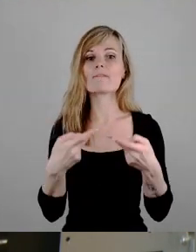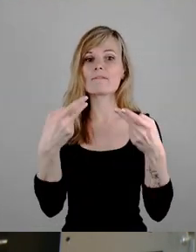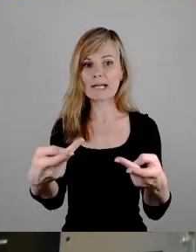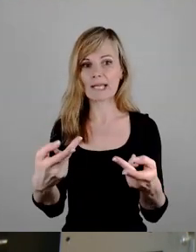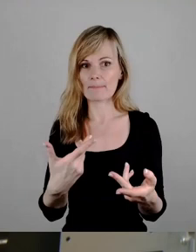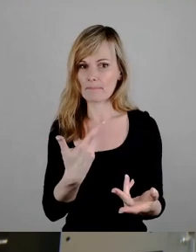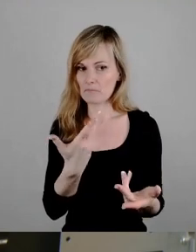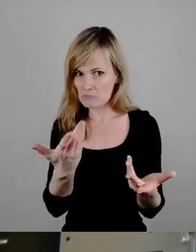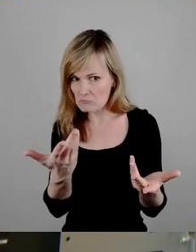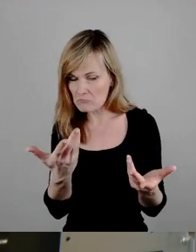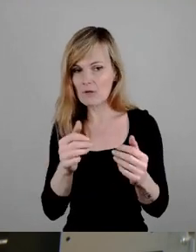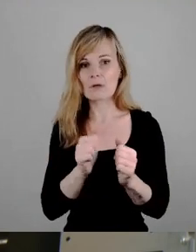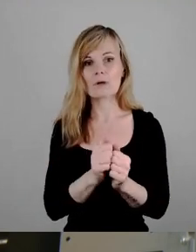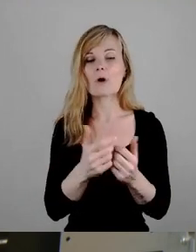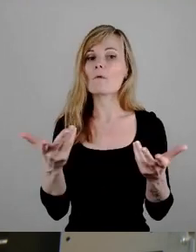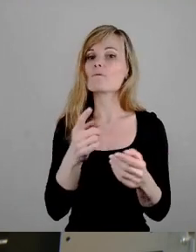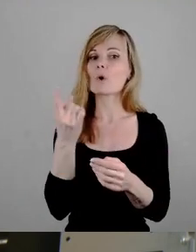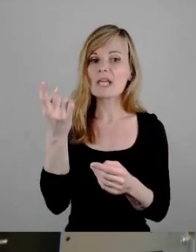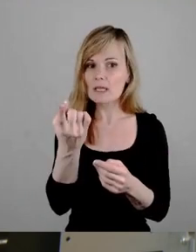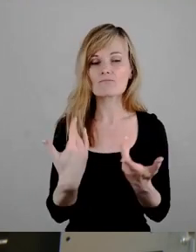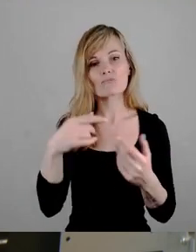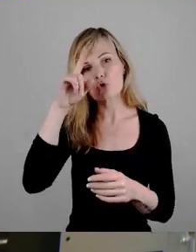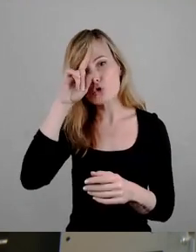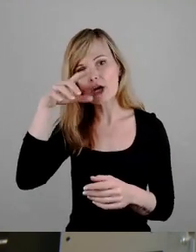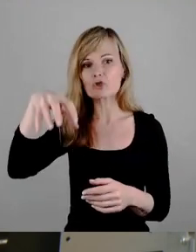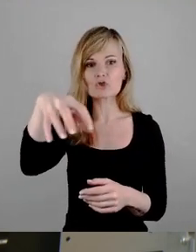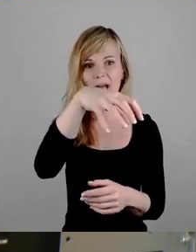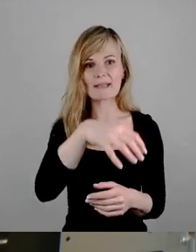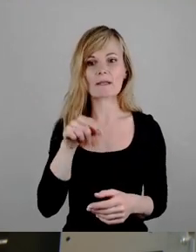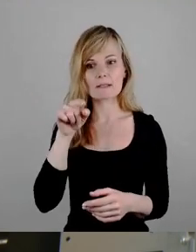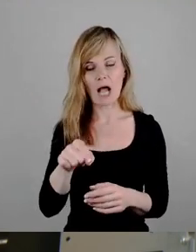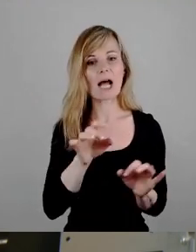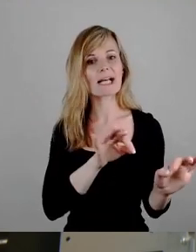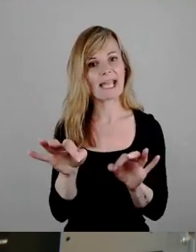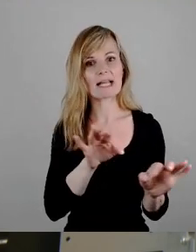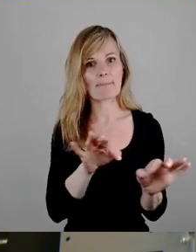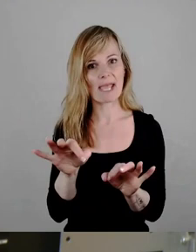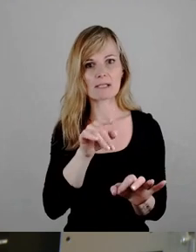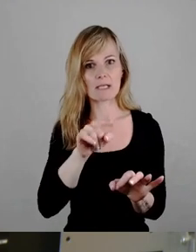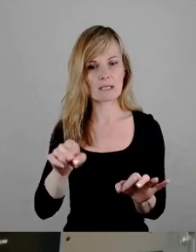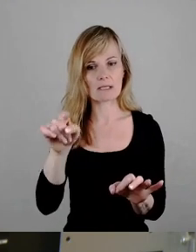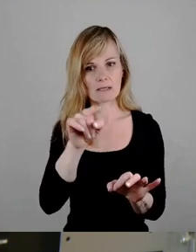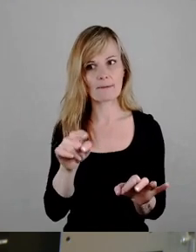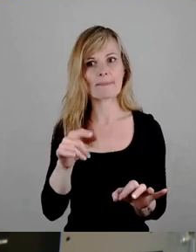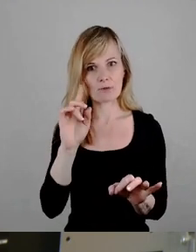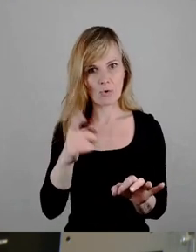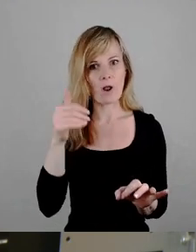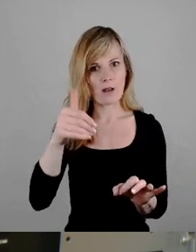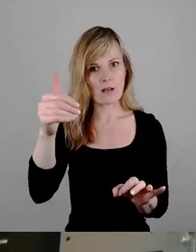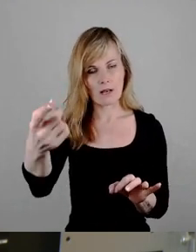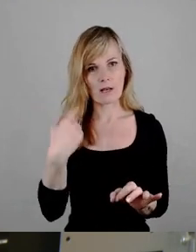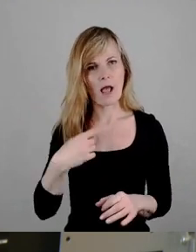deutsche Stadt, wo die dann regelmäßig ausgetragen werden. Da habe ich so ein bisschen Déjà-vu gehabt. 2009